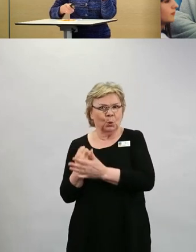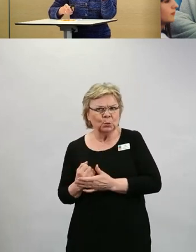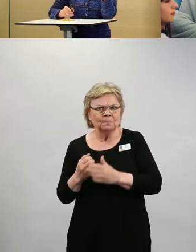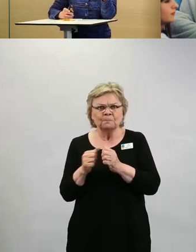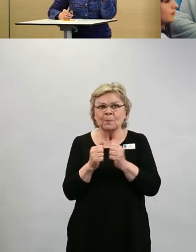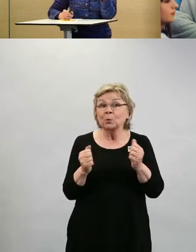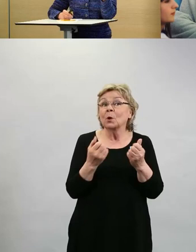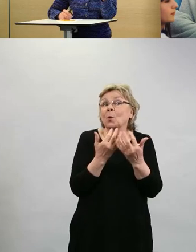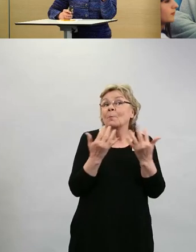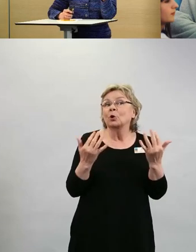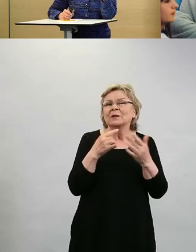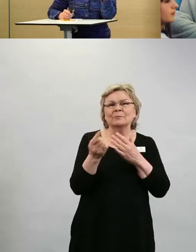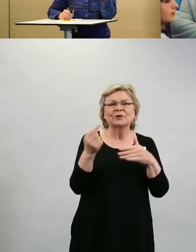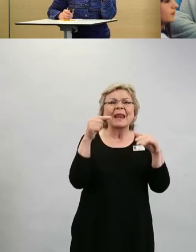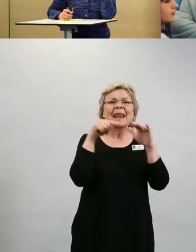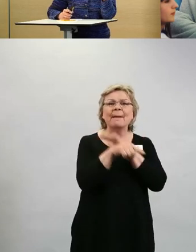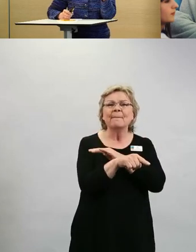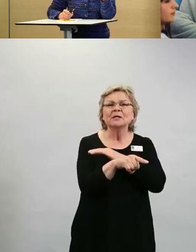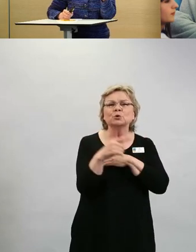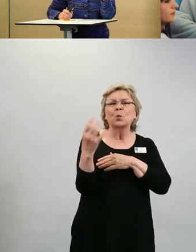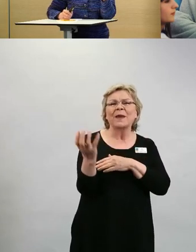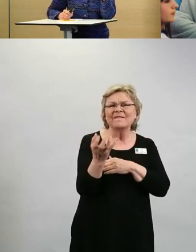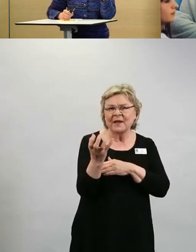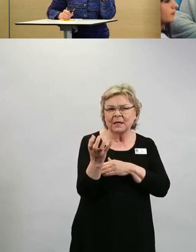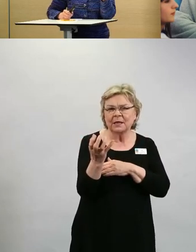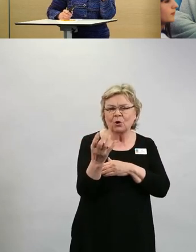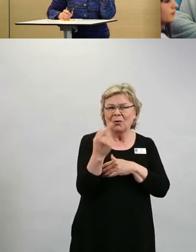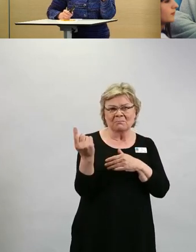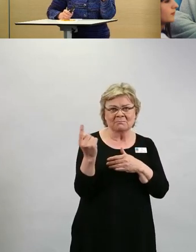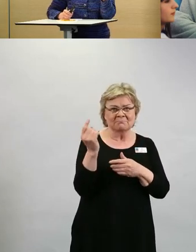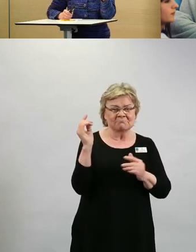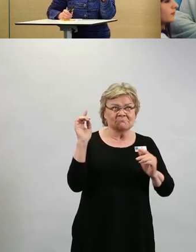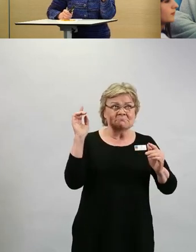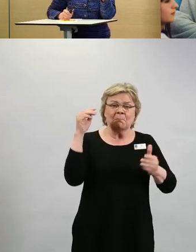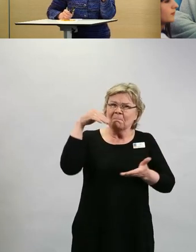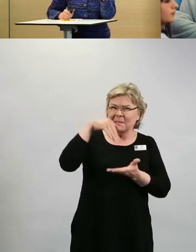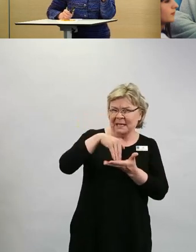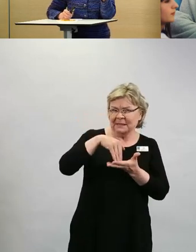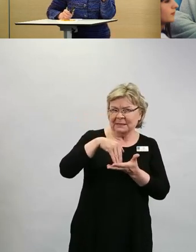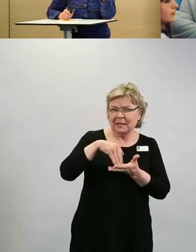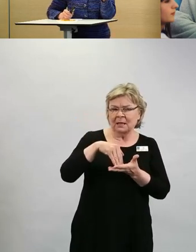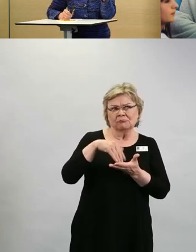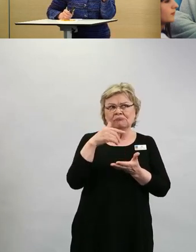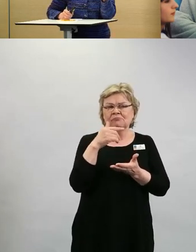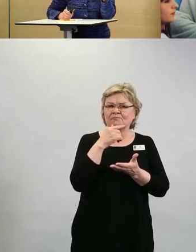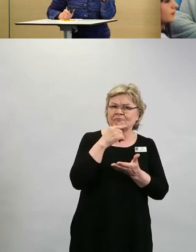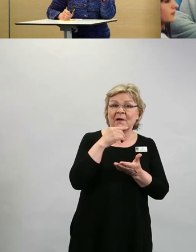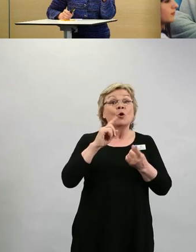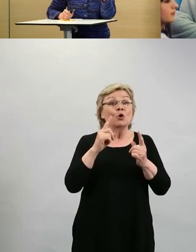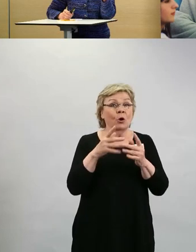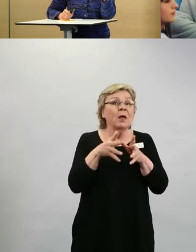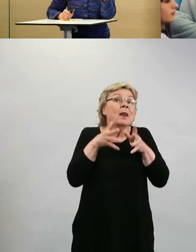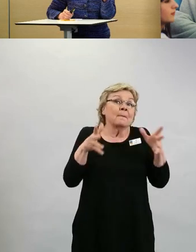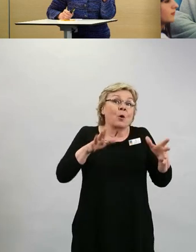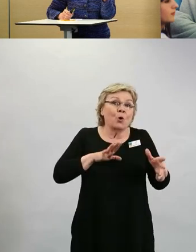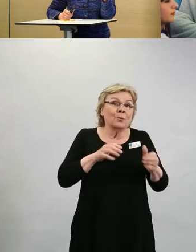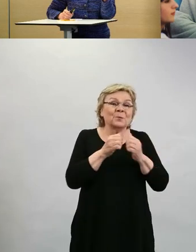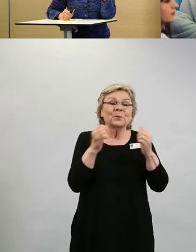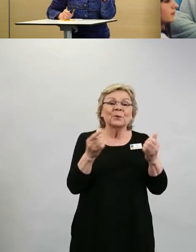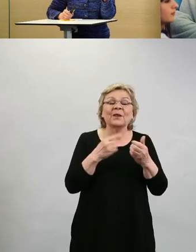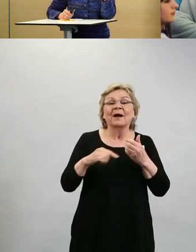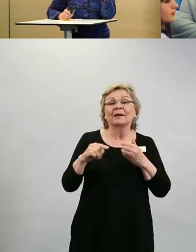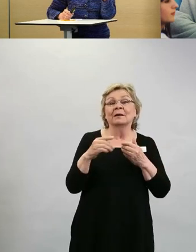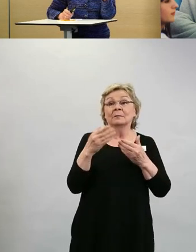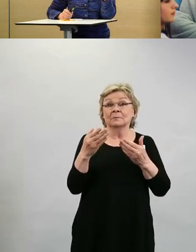läpäisyinfektioita minimissään on. Todennäköisesti niitä on enemmänkin, mutta vastaus